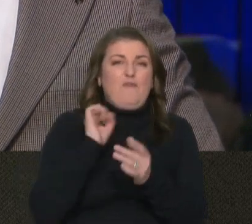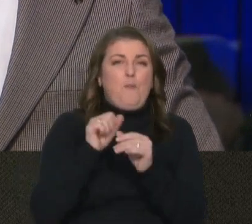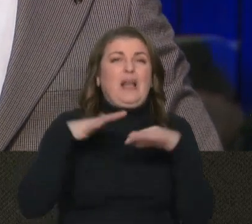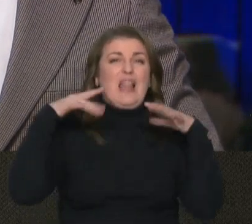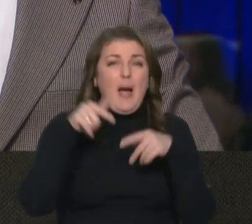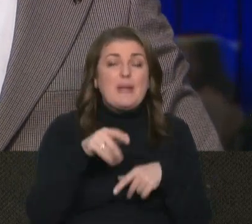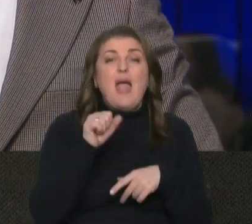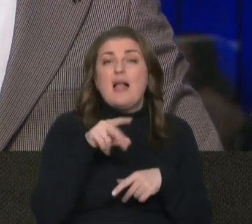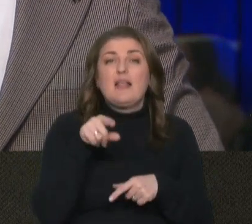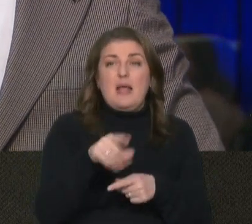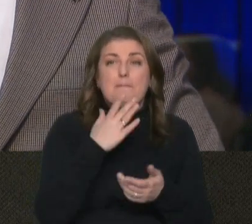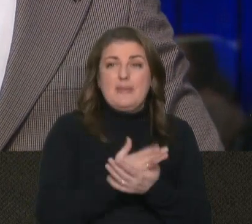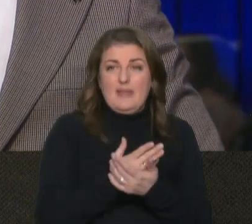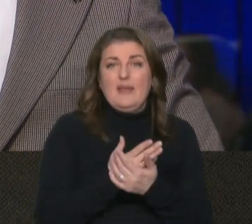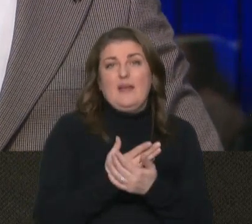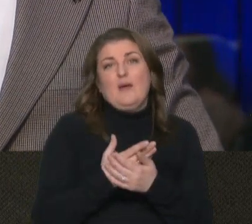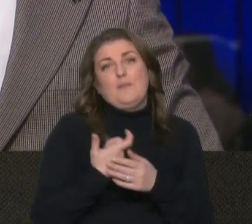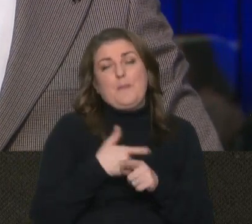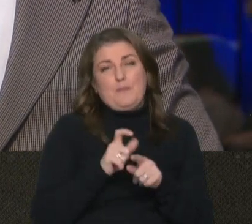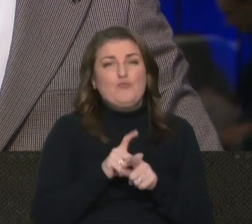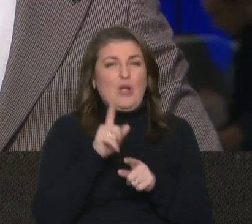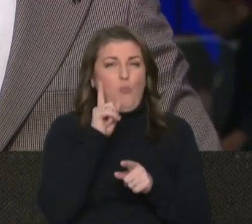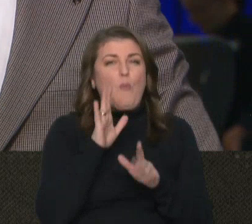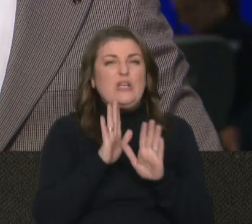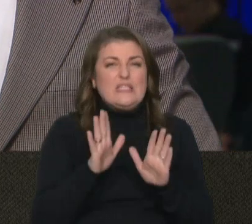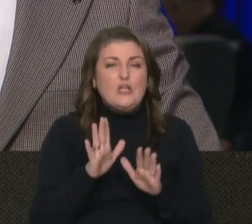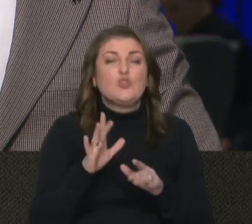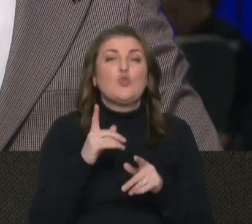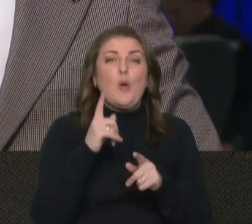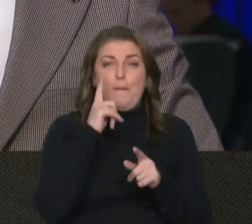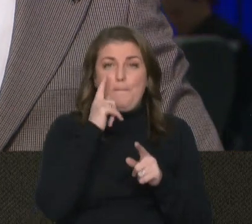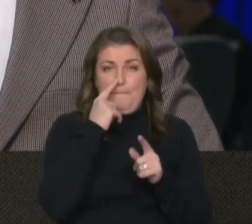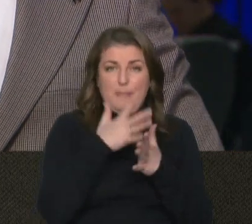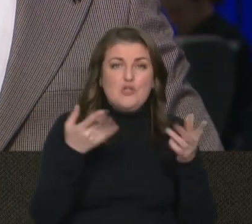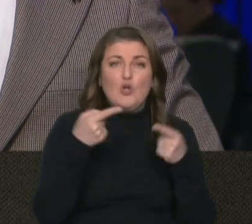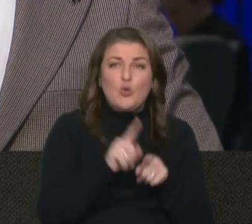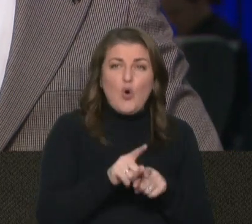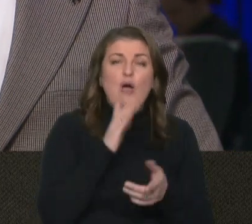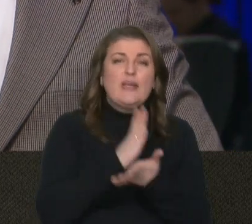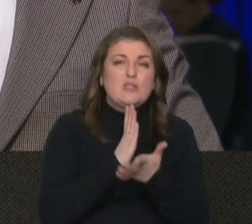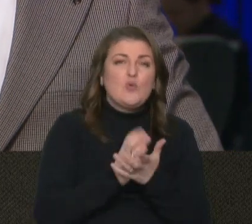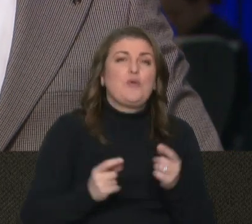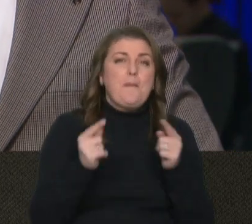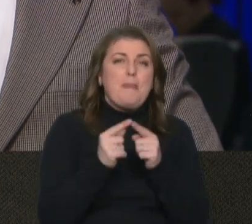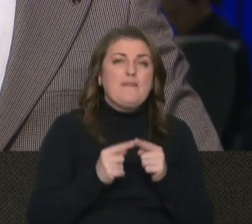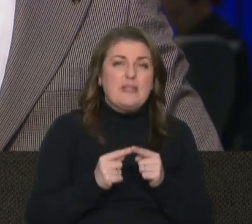але є крайні правою і популістичною. І більше того, існують певні